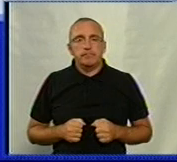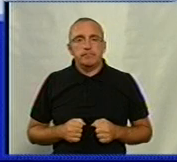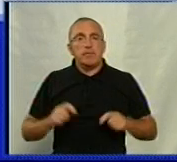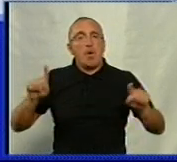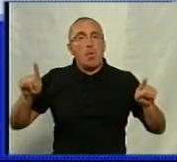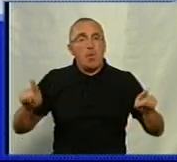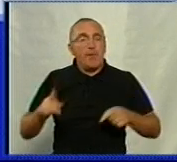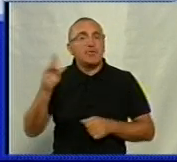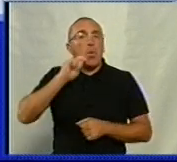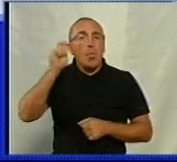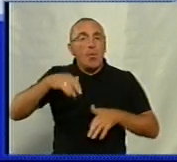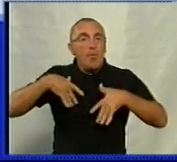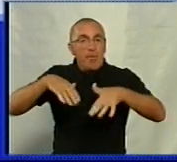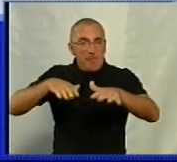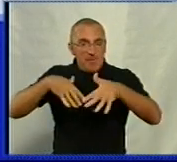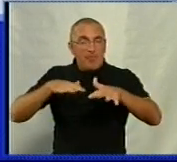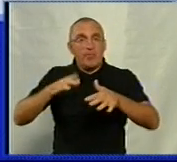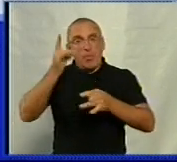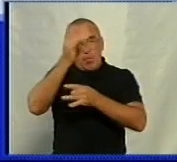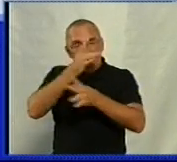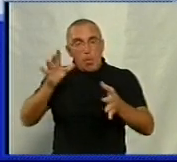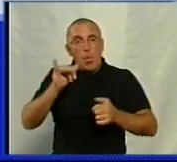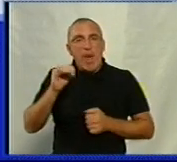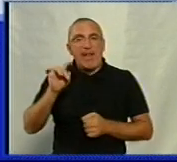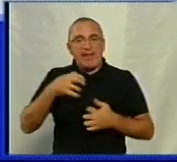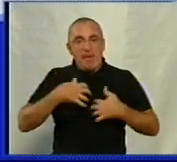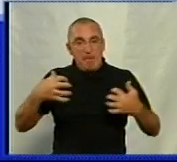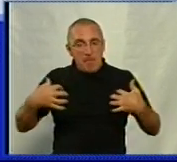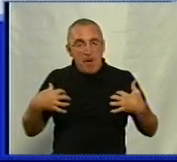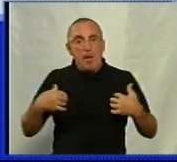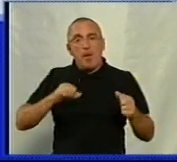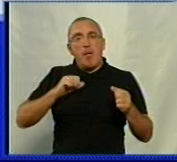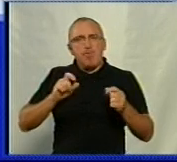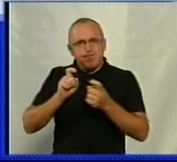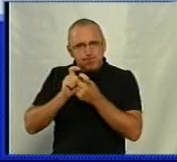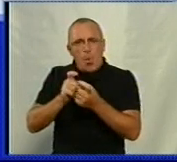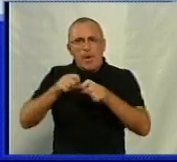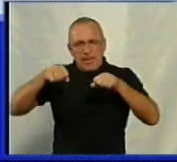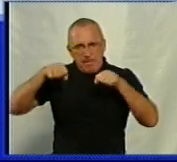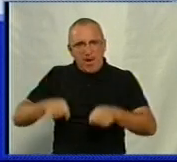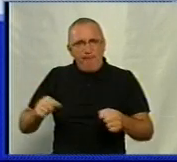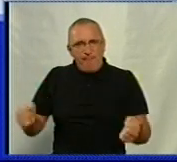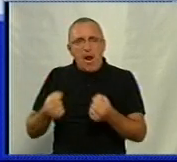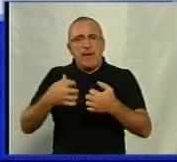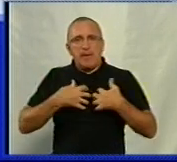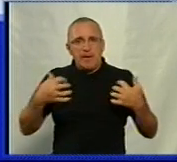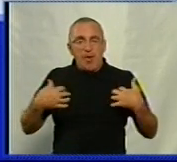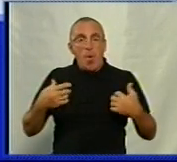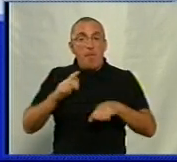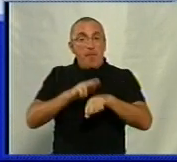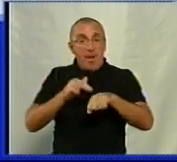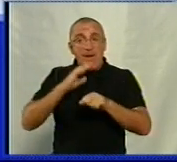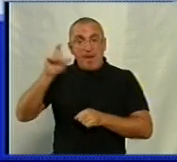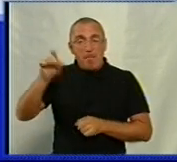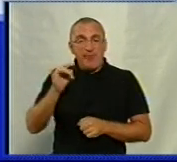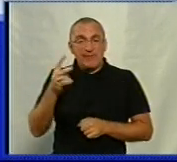Організатори всеукраїнського маршу – гуманістичний рух «Ю енімалс», що бореться за права тварин. За словами речниці обласної поліції Віталіни